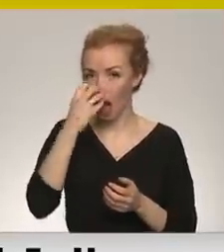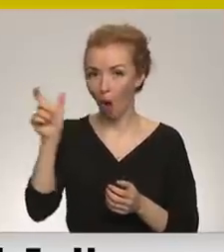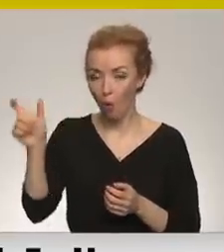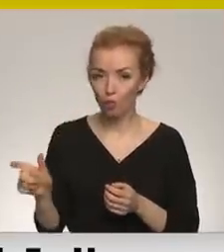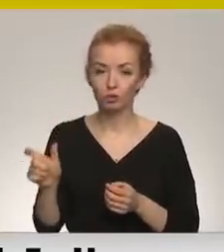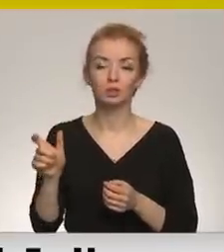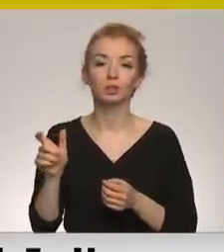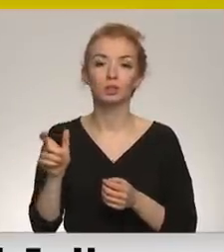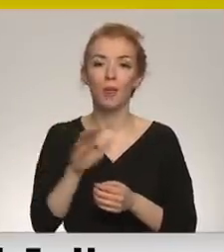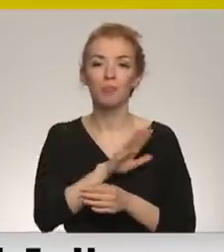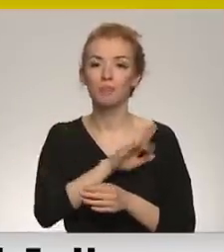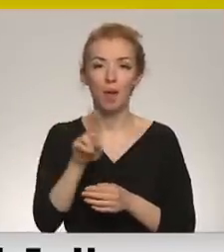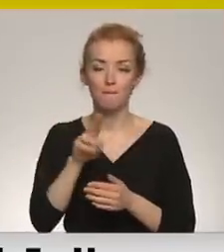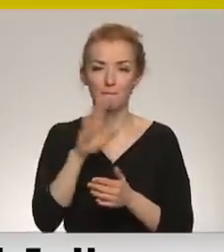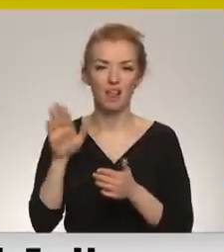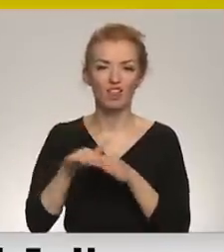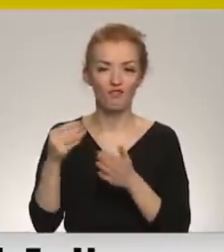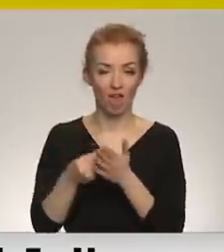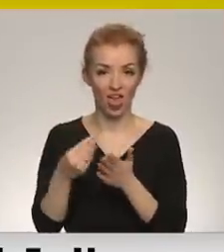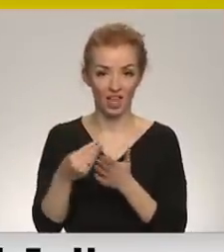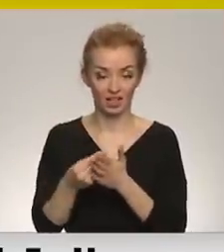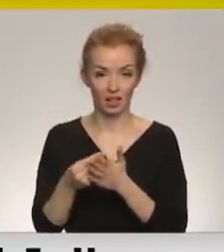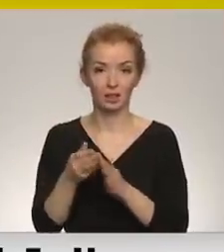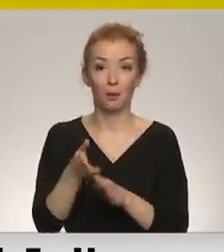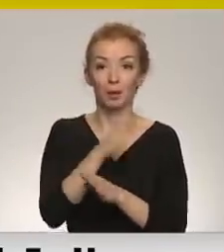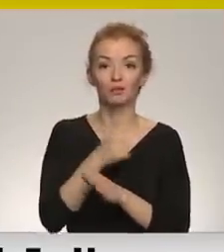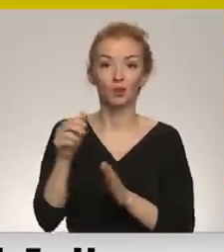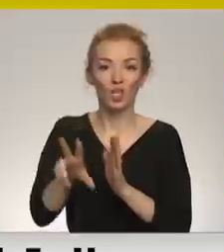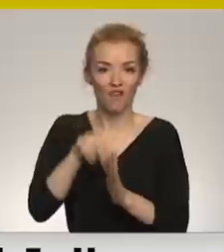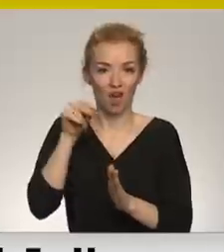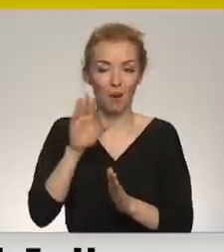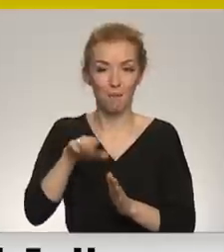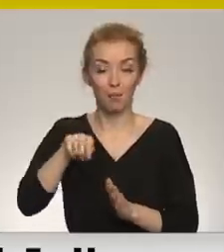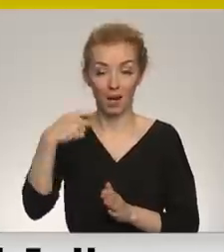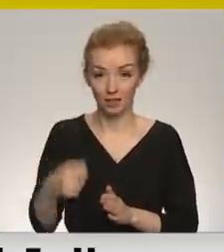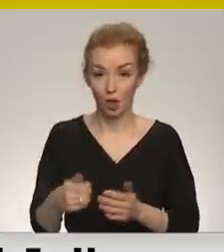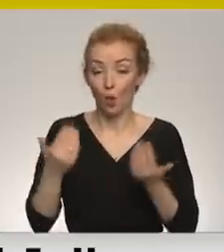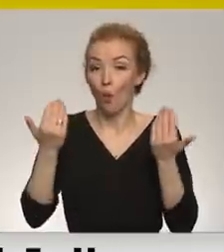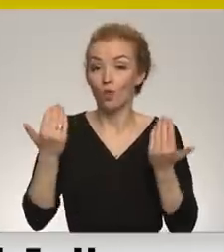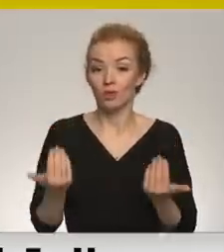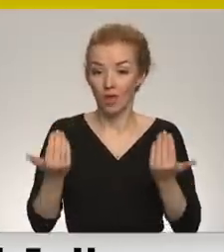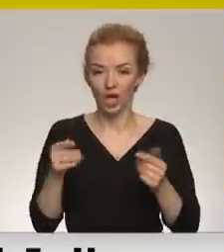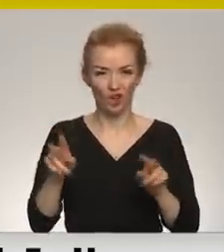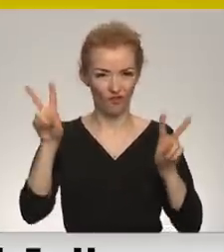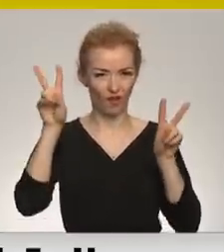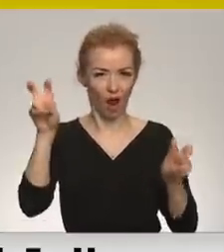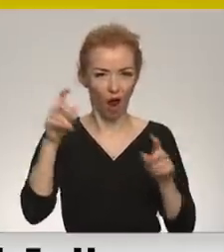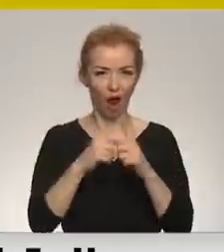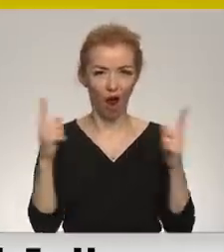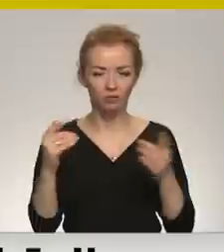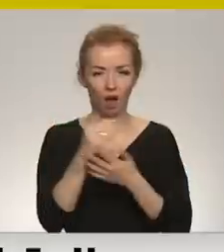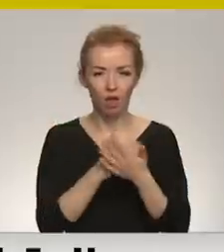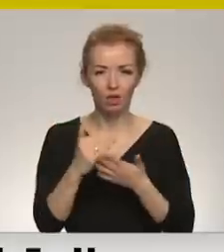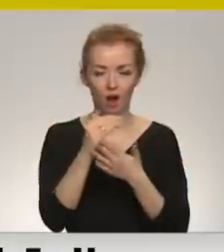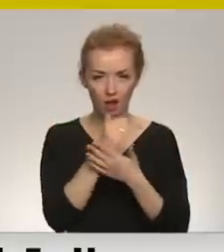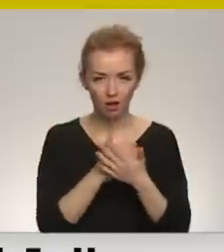nepilnvērtīgs no kremļa medijiem vēl pirms Zelenska ievēlēšanas. Līdz ar to, tagad šī frāze vispār tiek atkārtot,